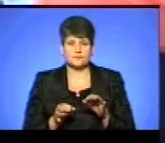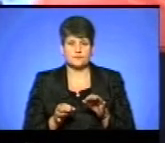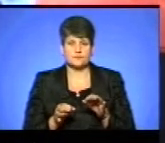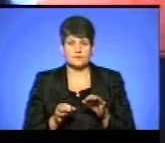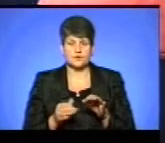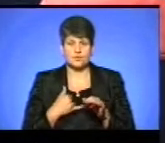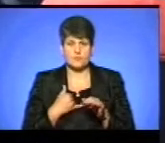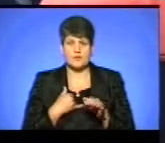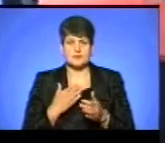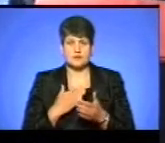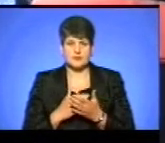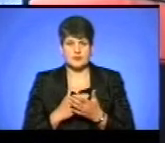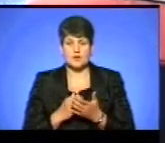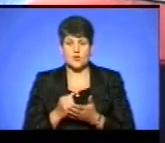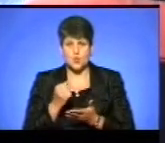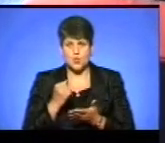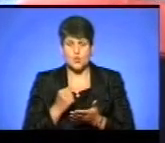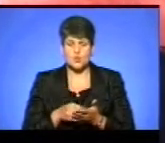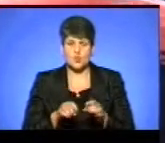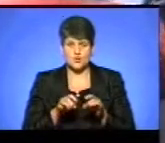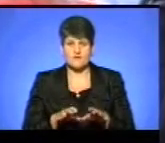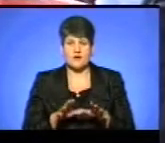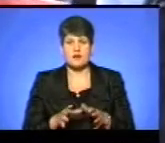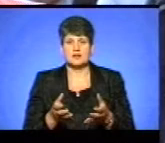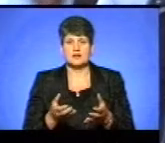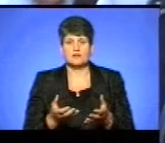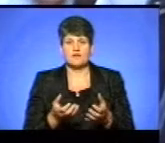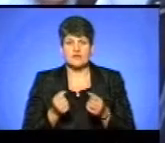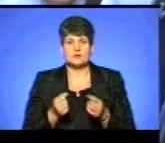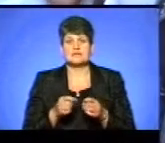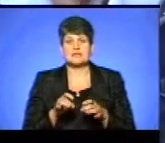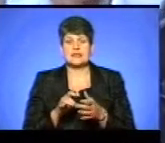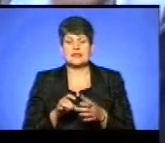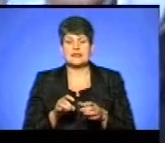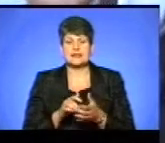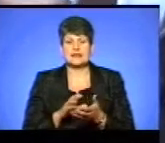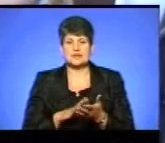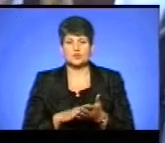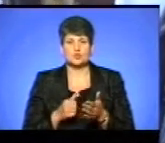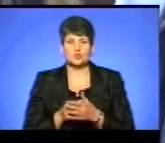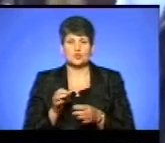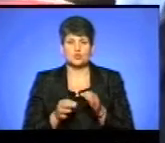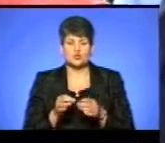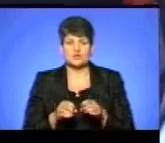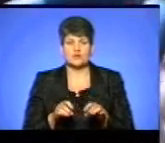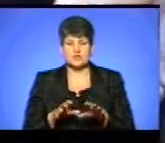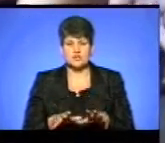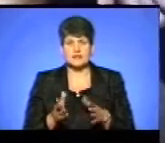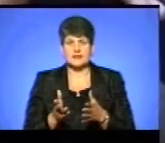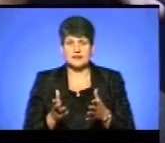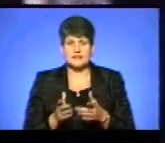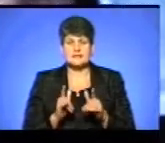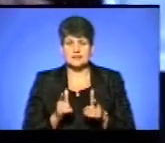безпосередньо, в мене є хвала, яку я витягнув із реєстру судових рішень. Тобто, це є офіційний реєстр, який, згідно чинного